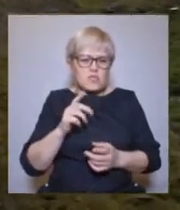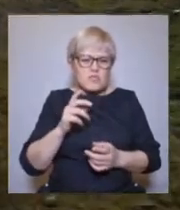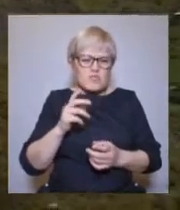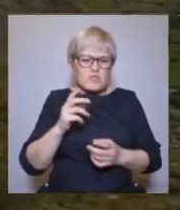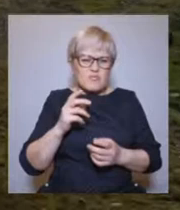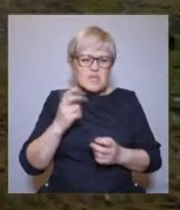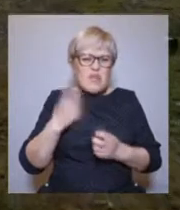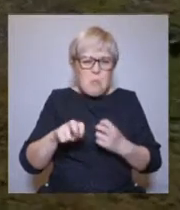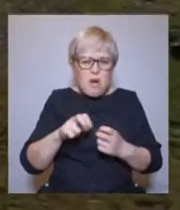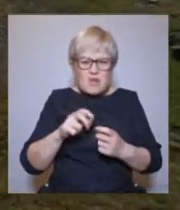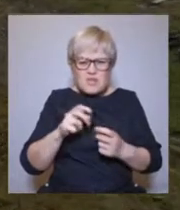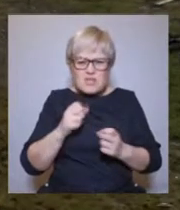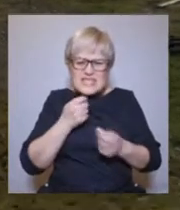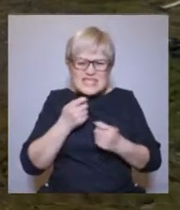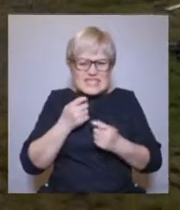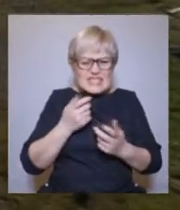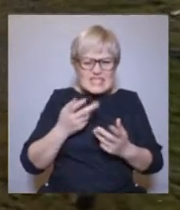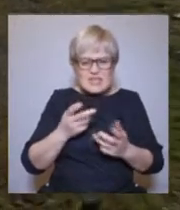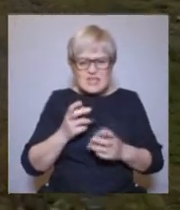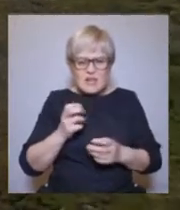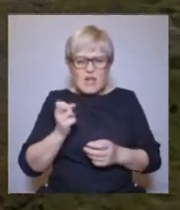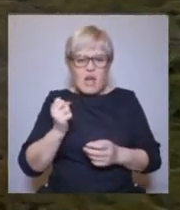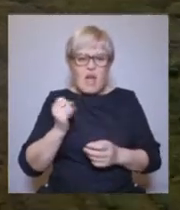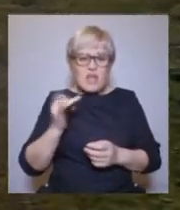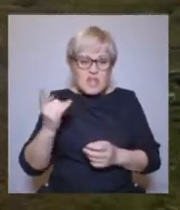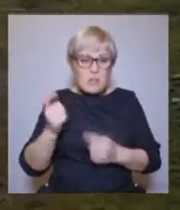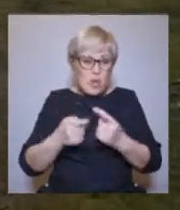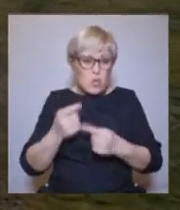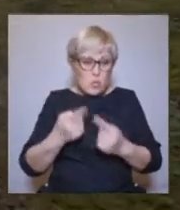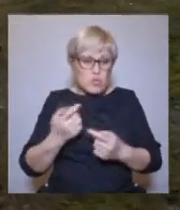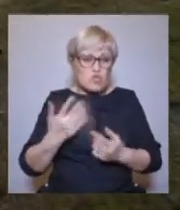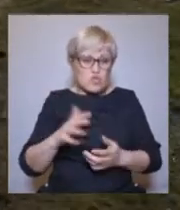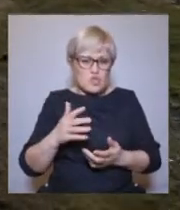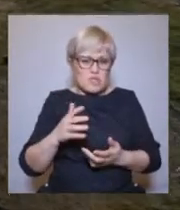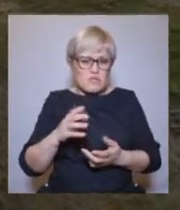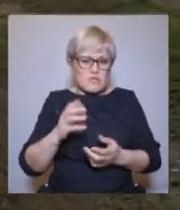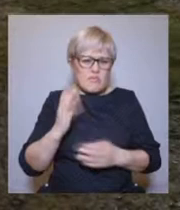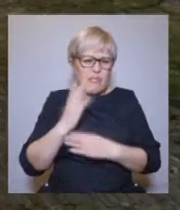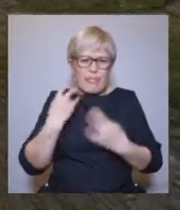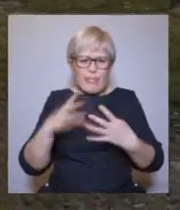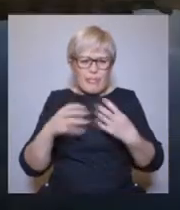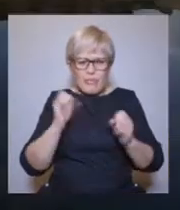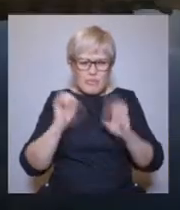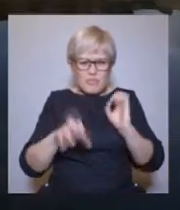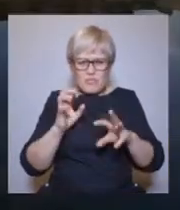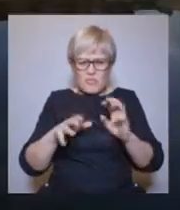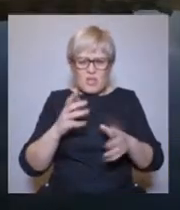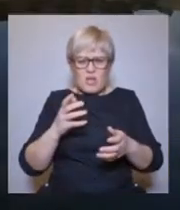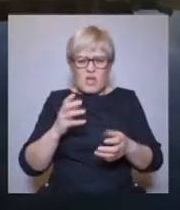священном месте. Более двух тысяч лет назад люди здесь не смели даже ветку сломать.